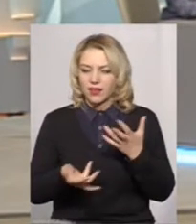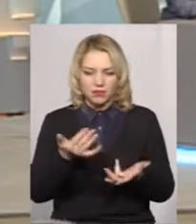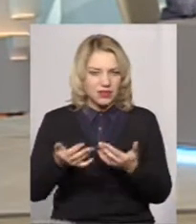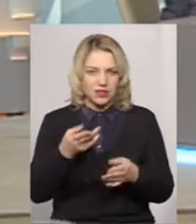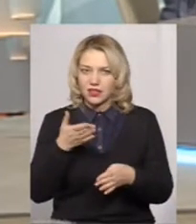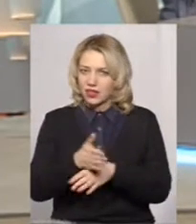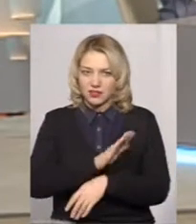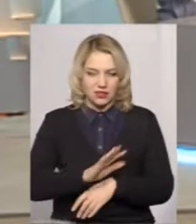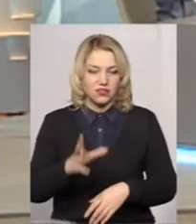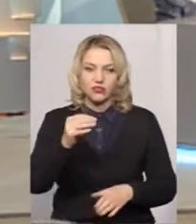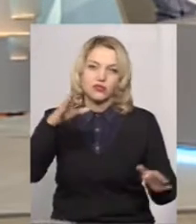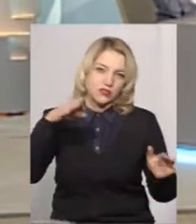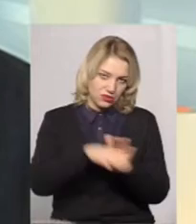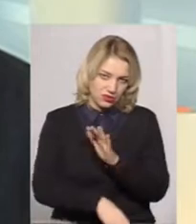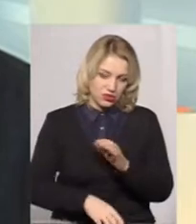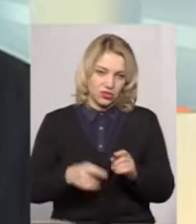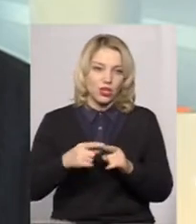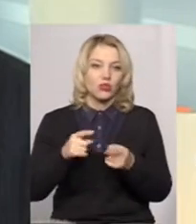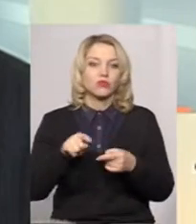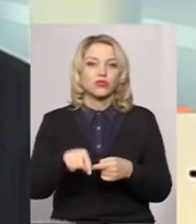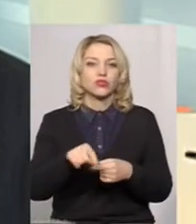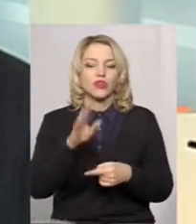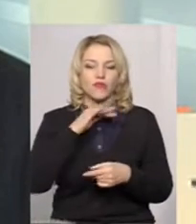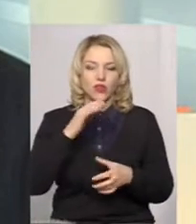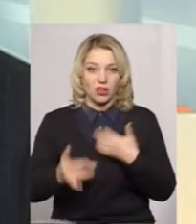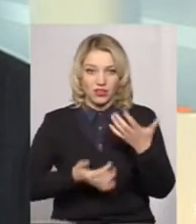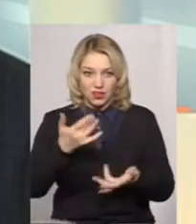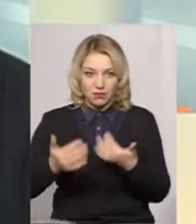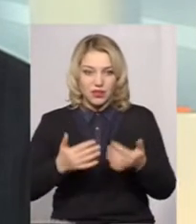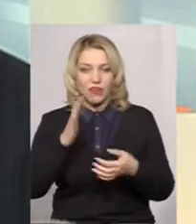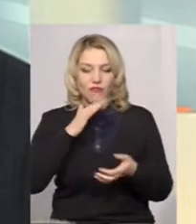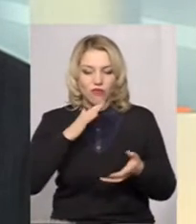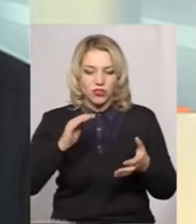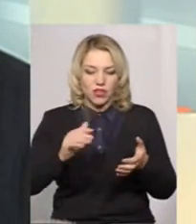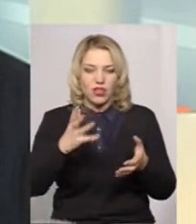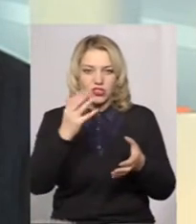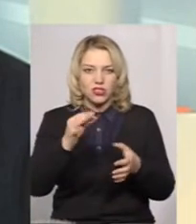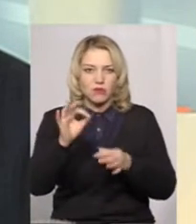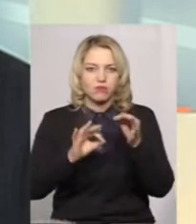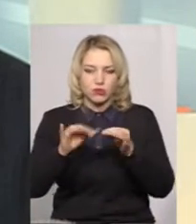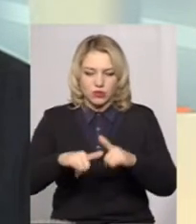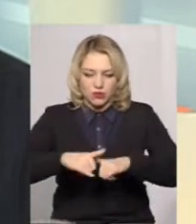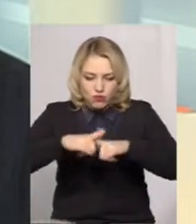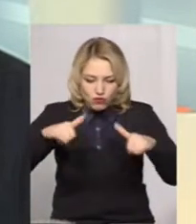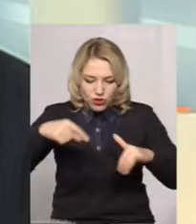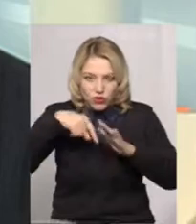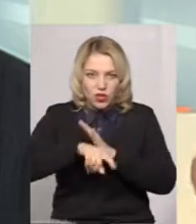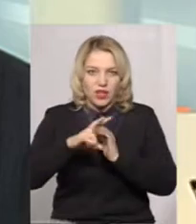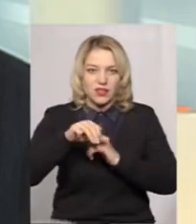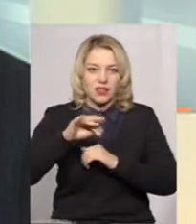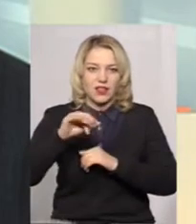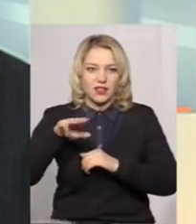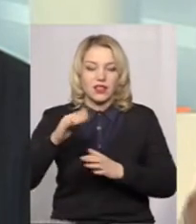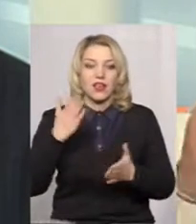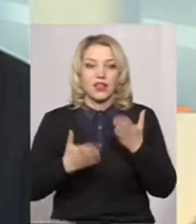вирішує цієї проблеми? ще гірше, тому що кип'ятіння, вода википає, і менший об'єм робиться. І я, до речі, прошу всіх батьків,